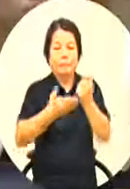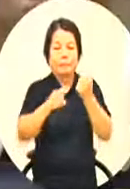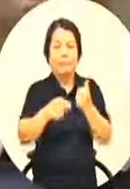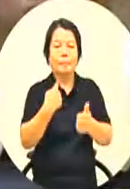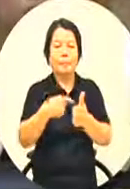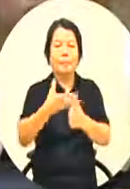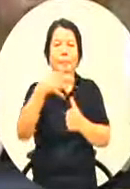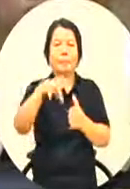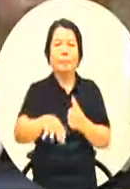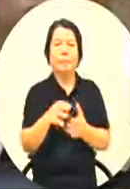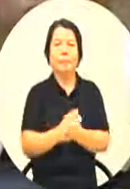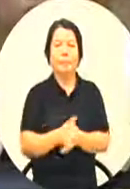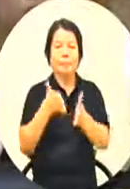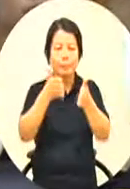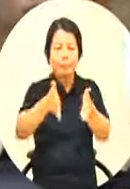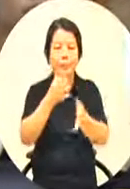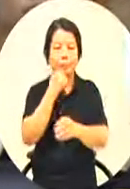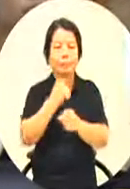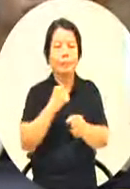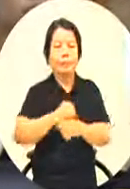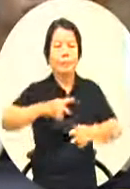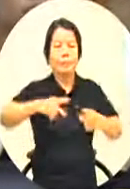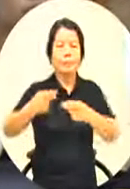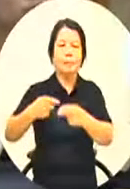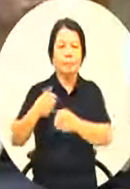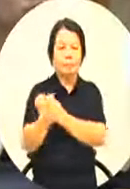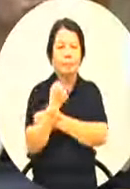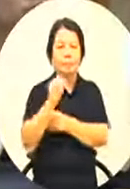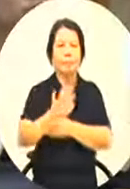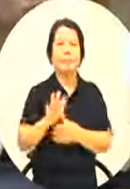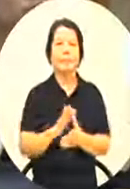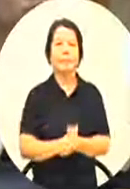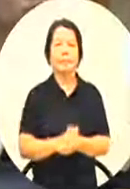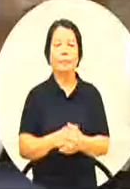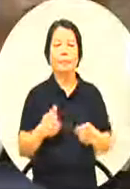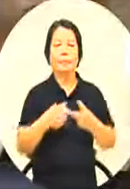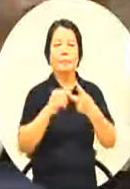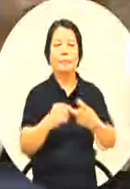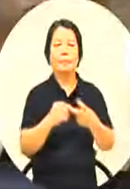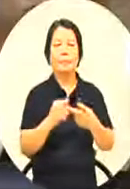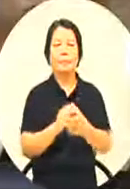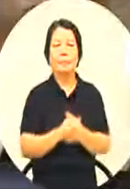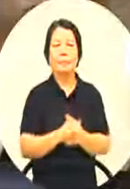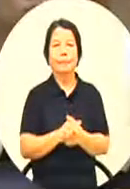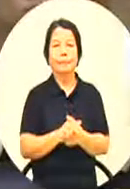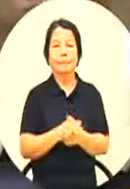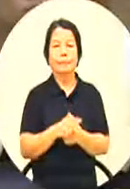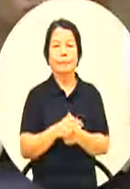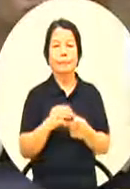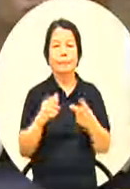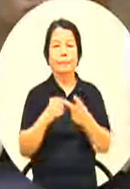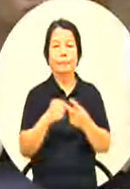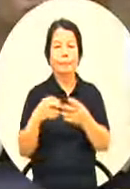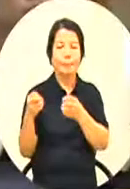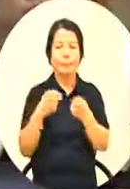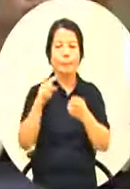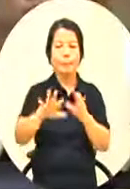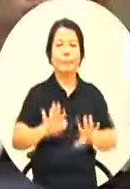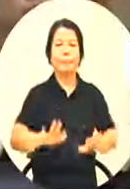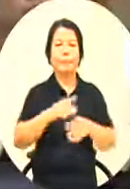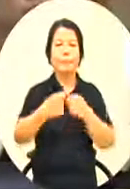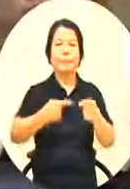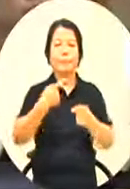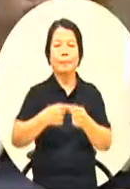教育局在这一方面做的一个改善跟努力那第二个呢我想探讨一下今年呢